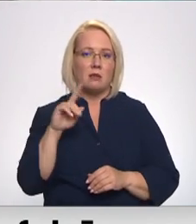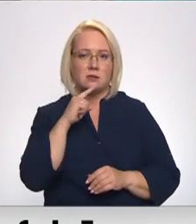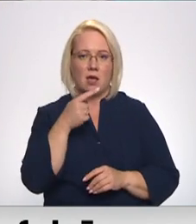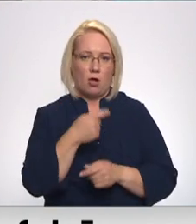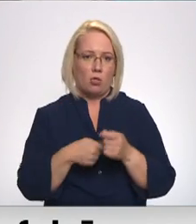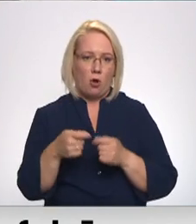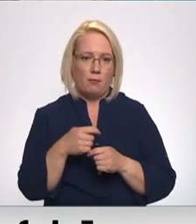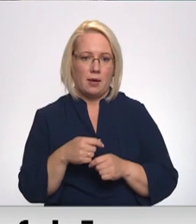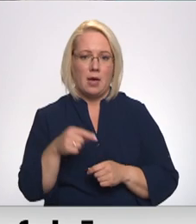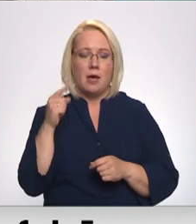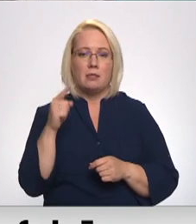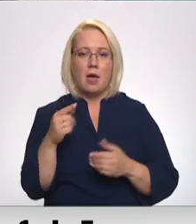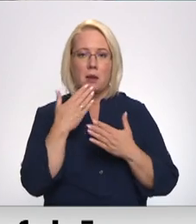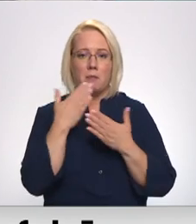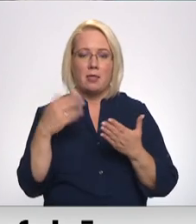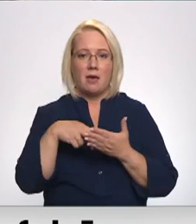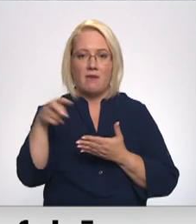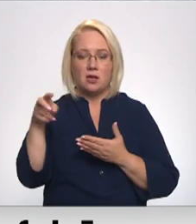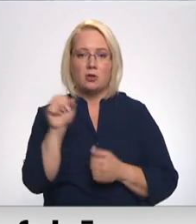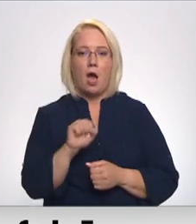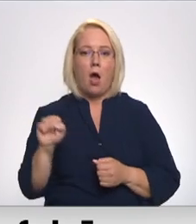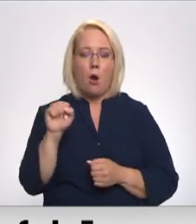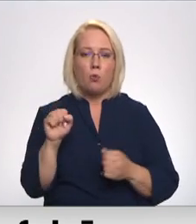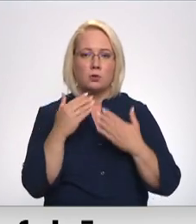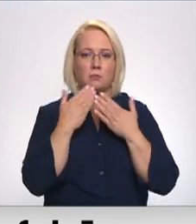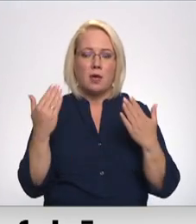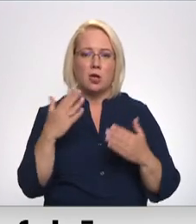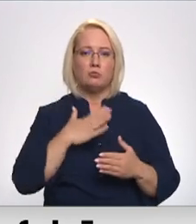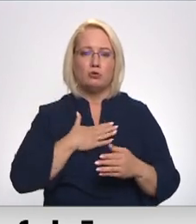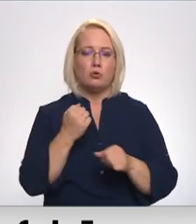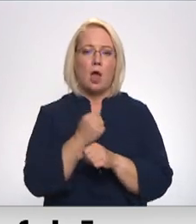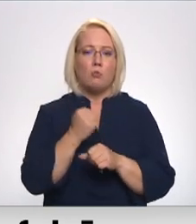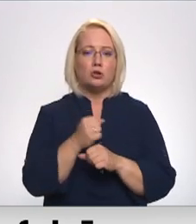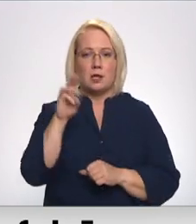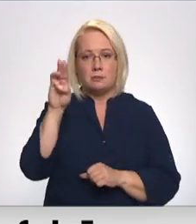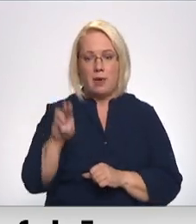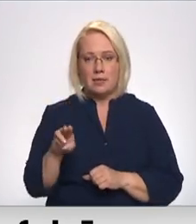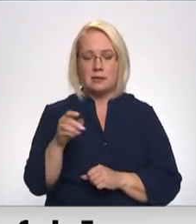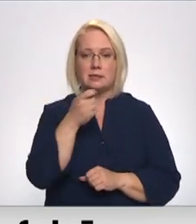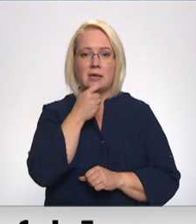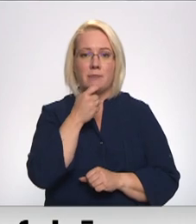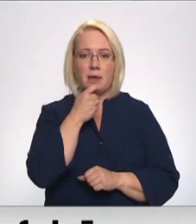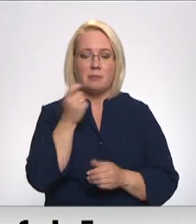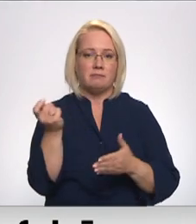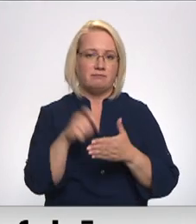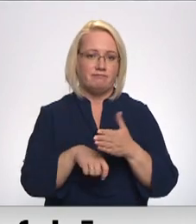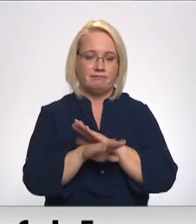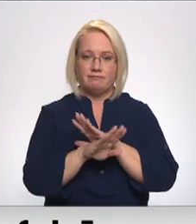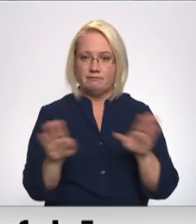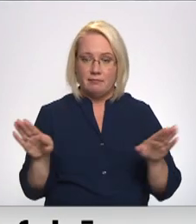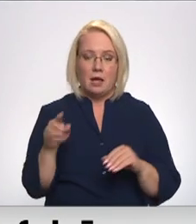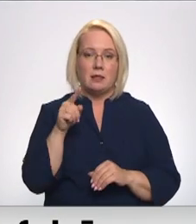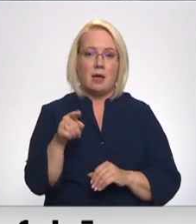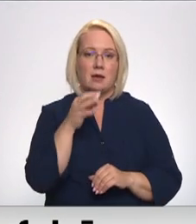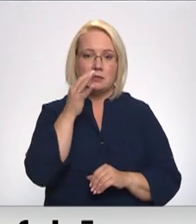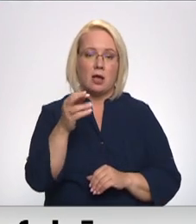Šī ir atveda vēstuli. Augusts būs pēdējais pilnējs mūsu darbošanās mēnesis. Septembrī Beko slēdzas pavisam ciet. Tās